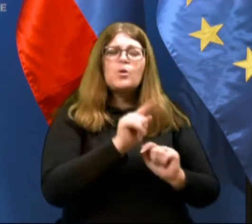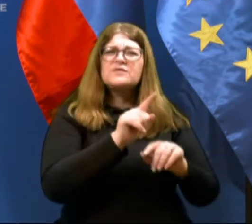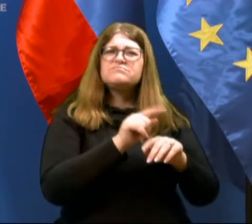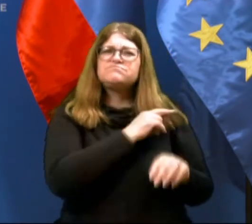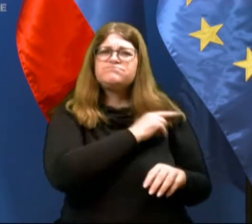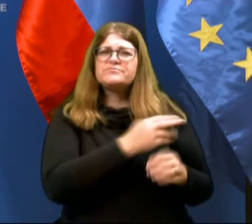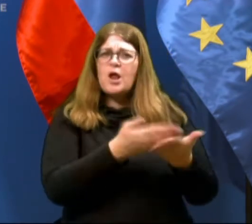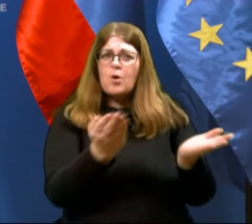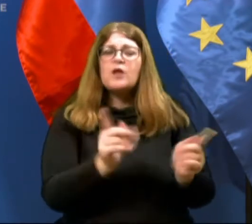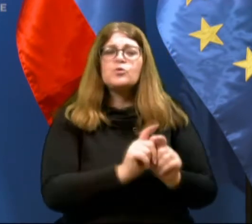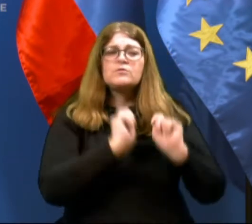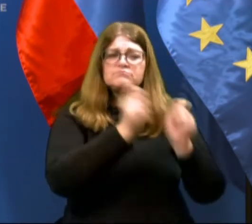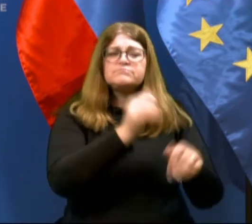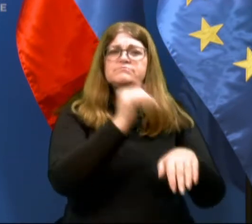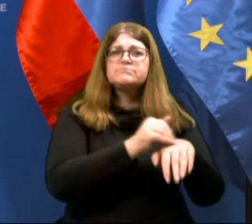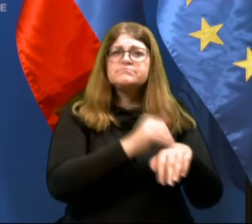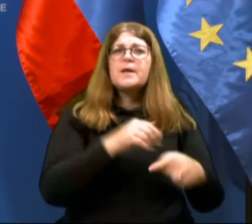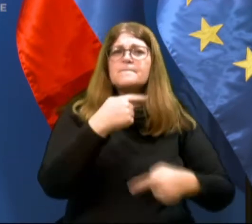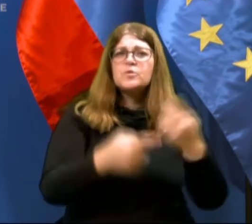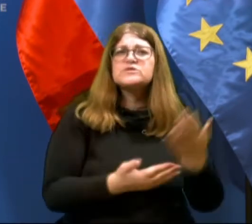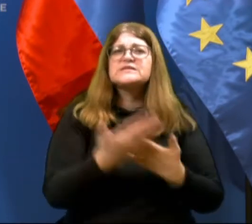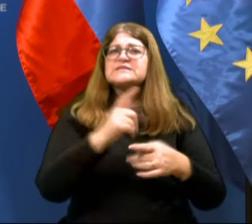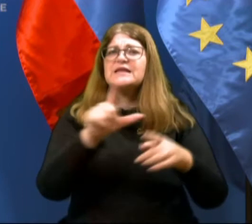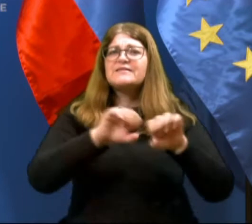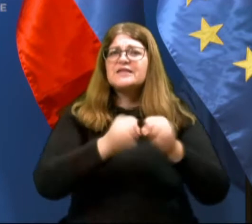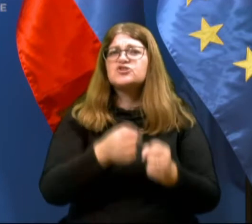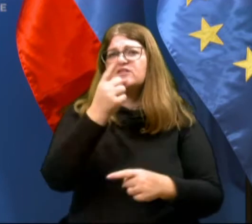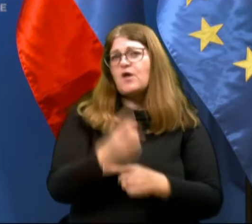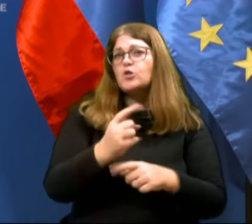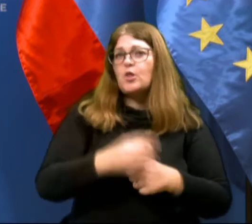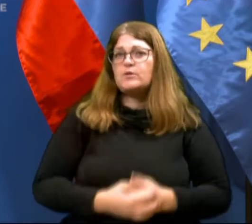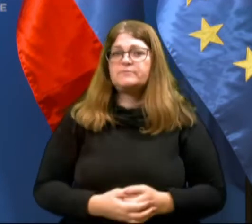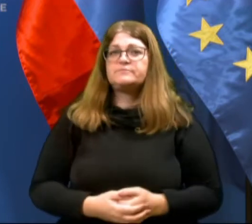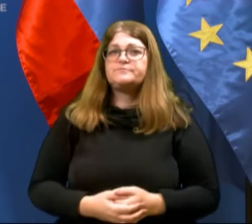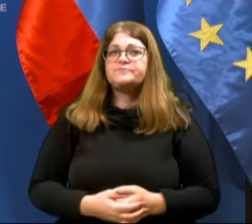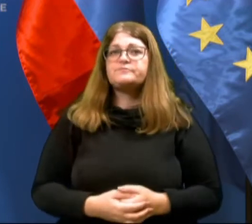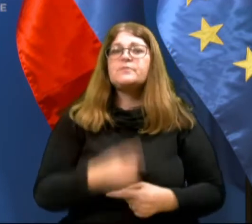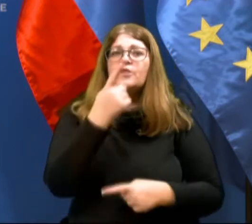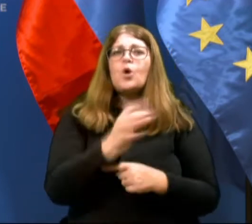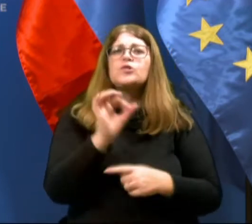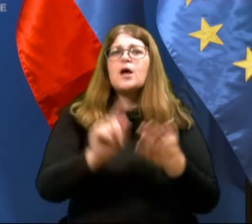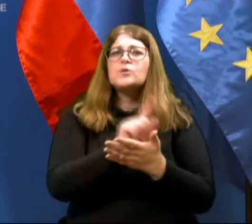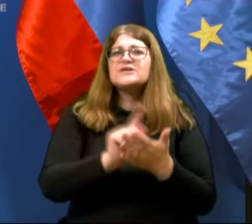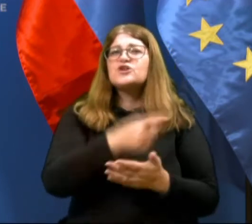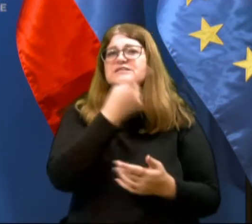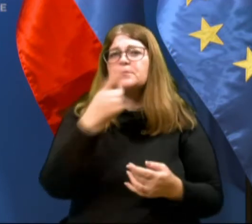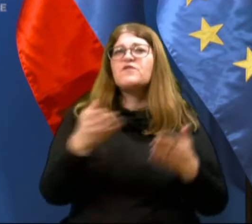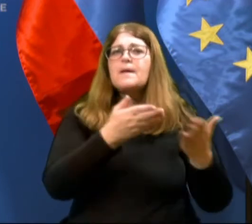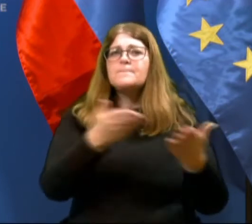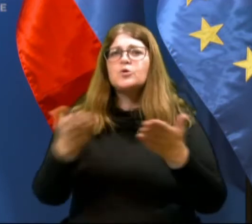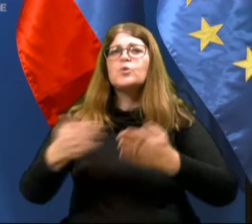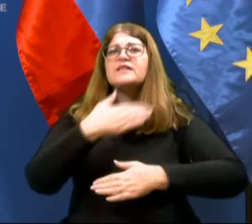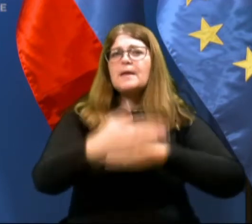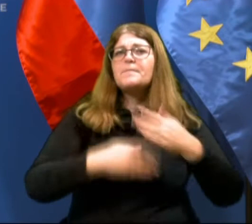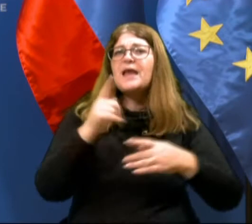za prekrškovni postopek na zdravstveni inšpektorat zaradi kršitve odloka, torej odloka o začasni prepovedi ponujenja blaganj